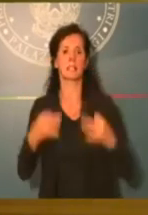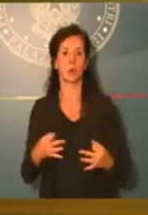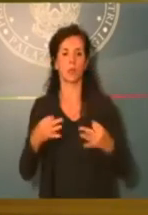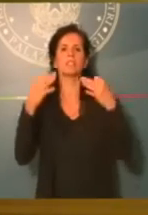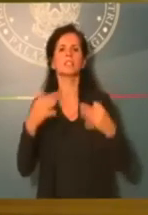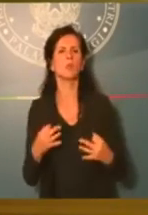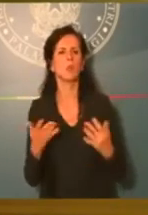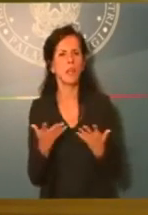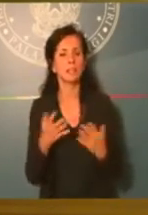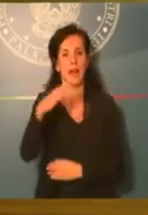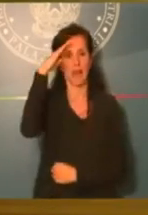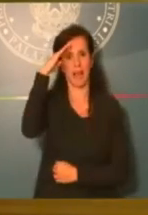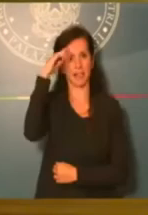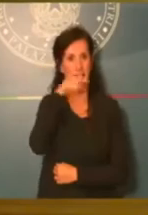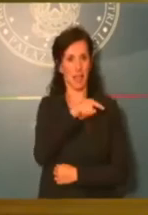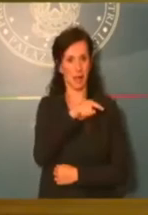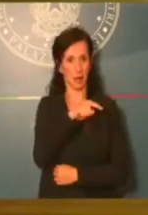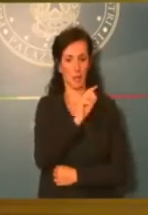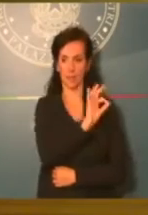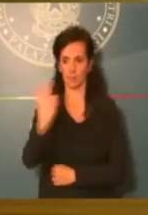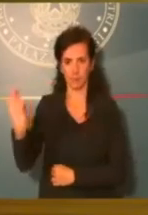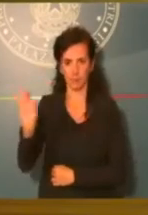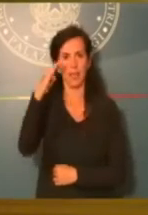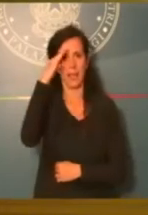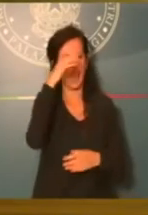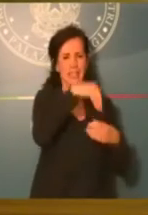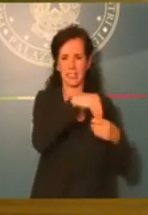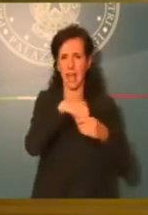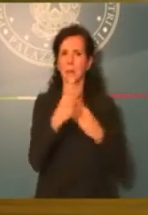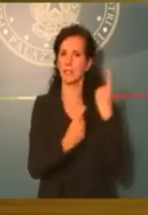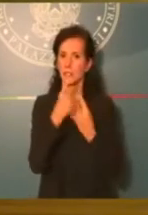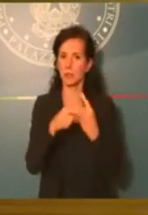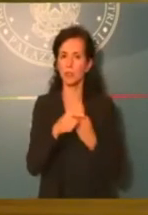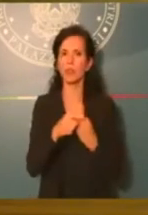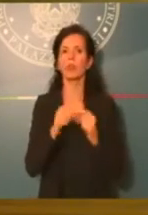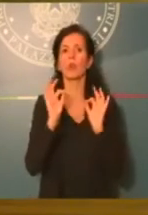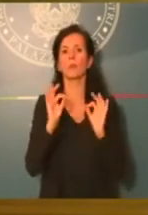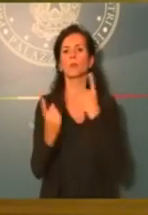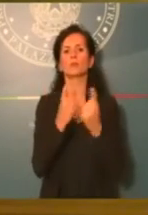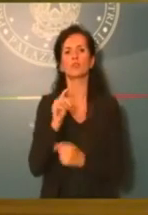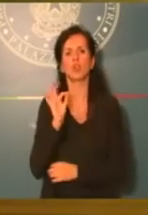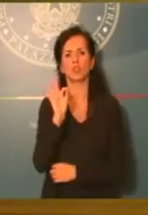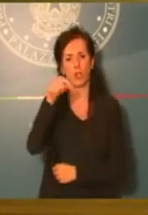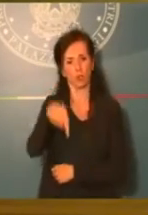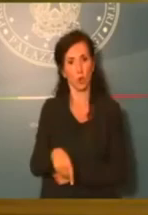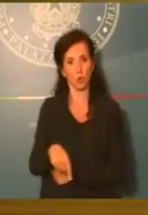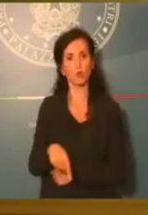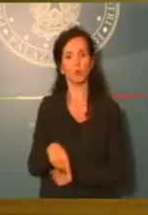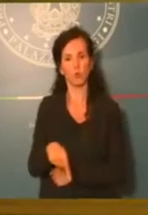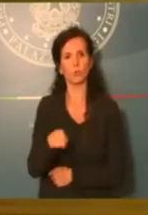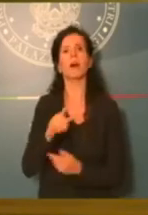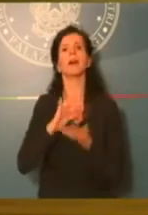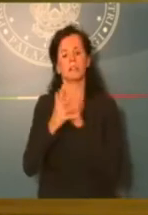che, soprattutto nelle zone del centro-sud, andranno a rappresentare presidi di